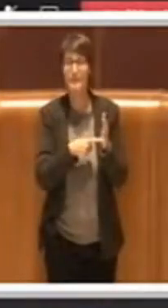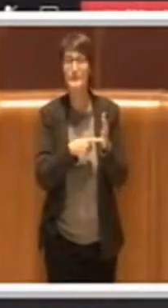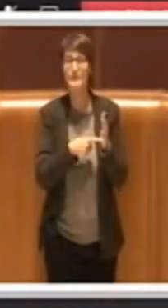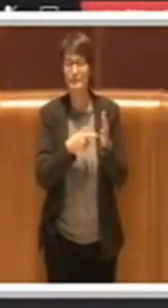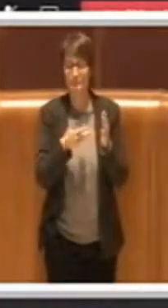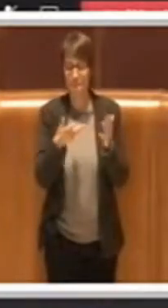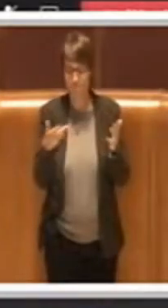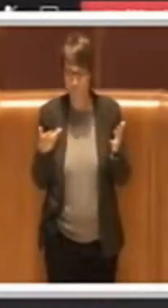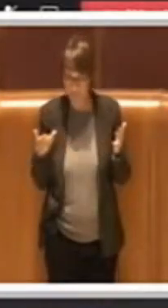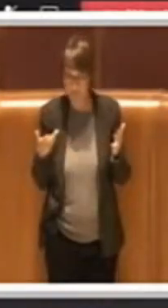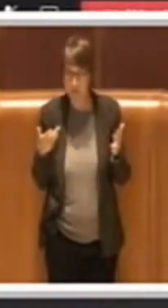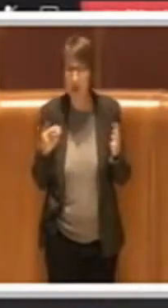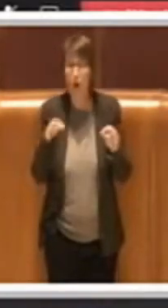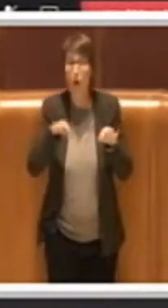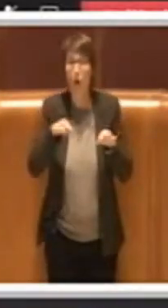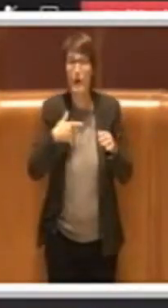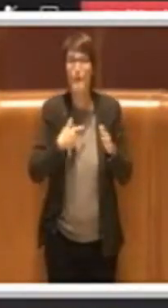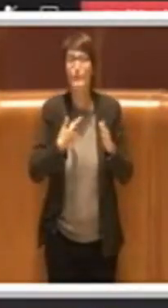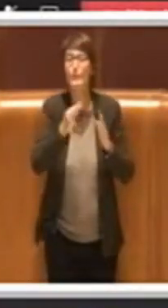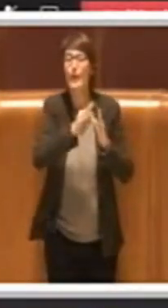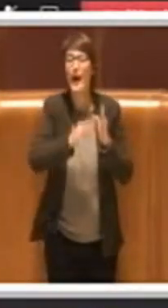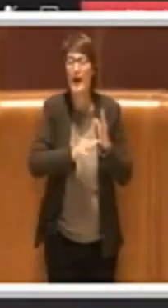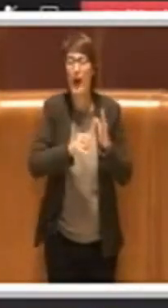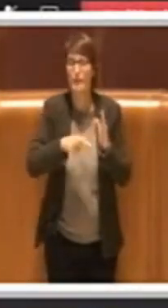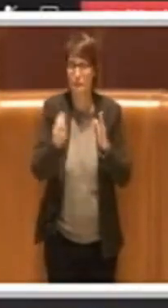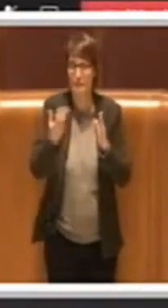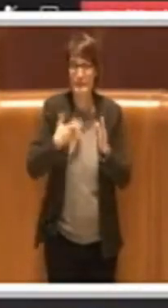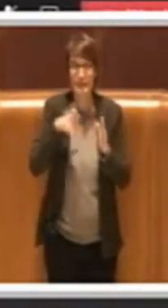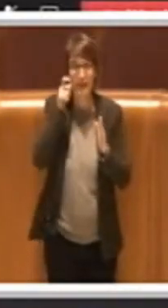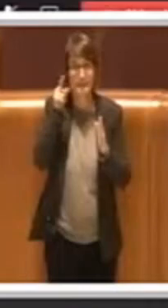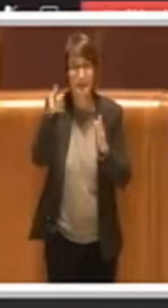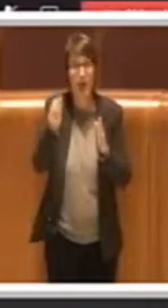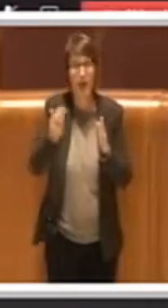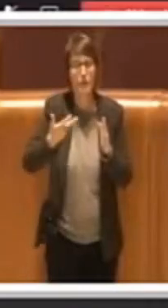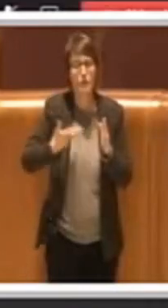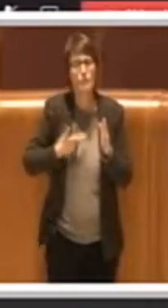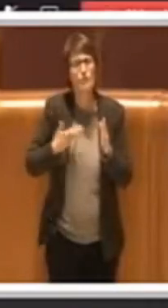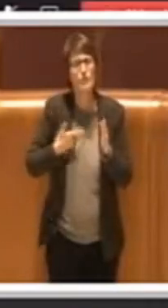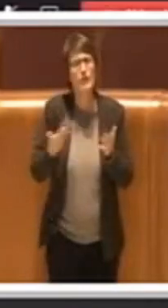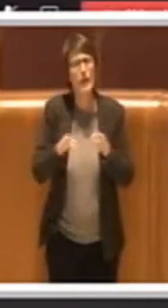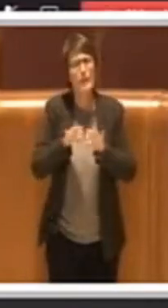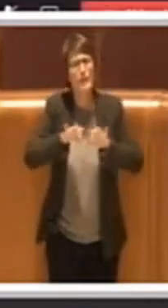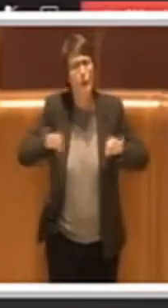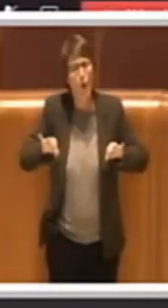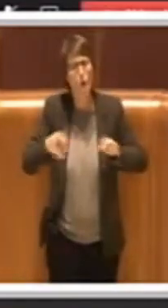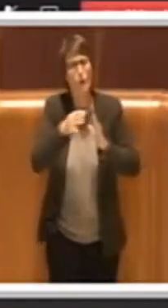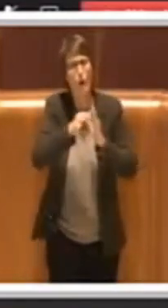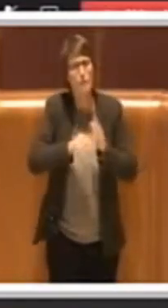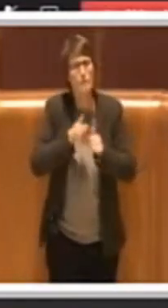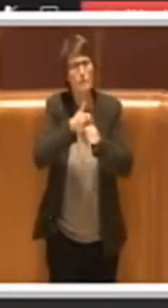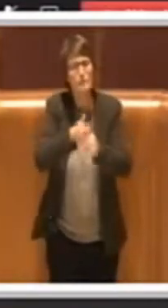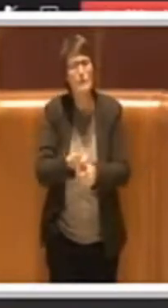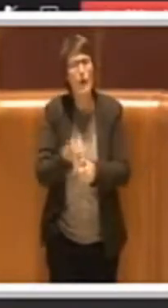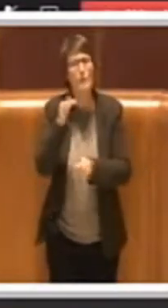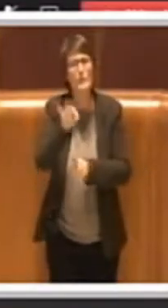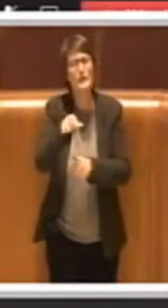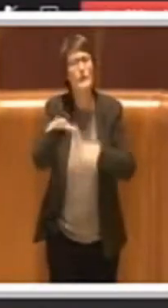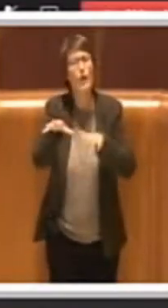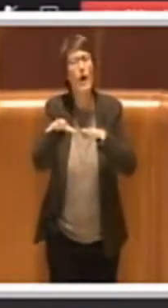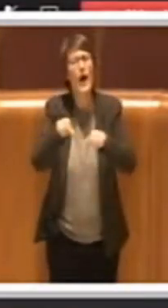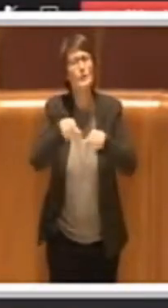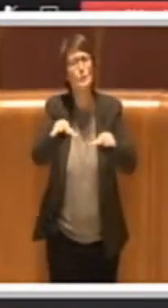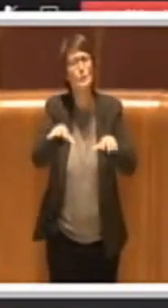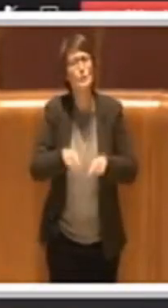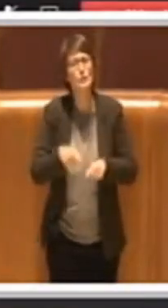secondo i parametri attualmente definiti dallo Stato le assunzioni delle assistenti sociali. Inoltre, il piano rimarca la